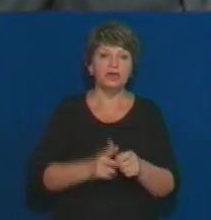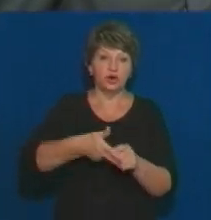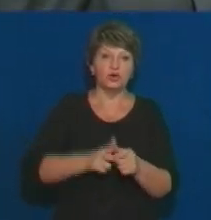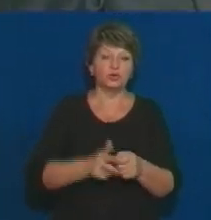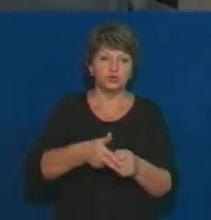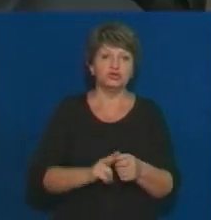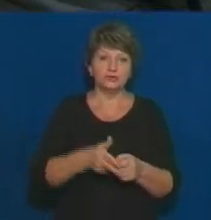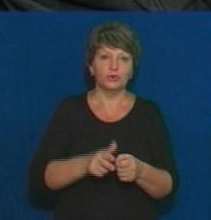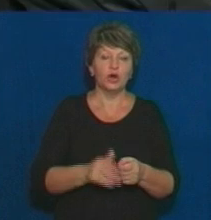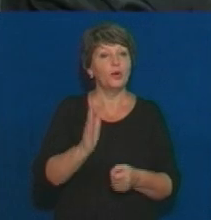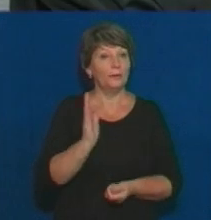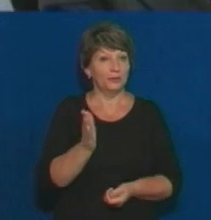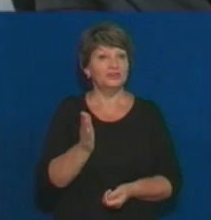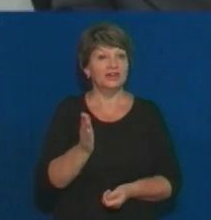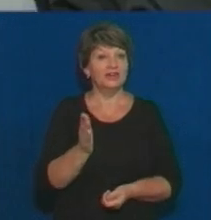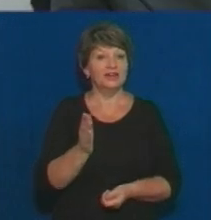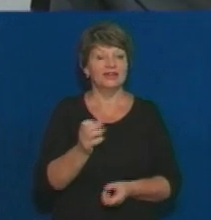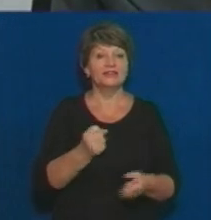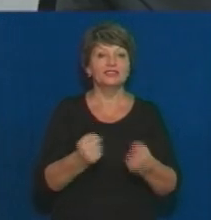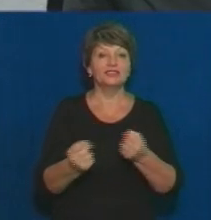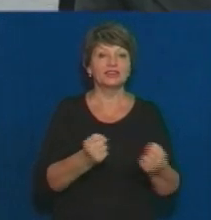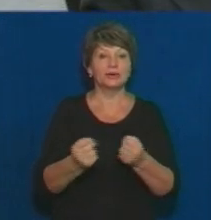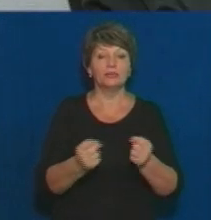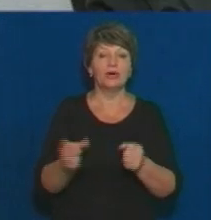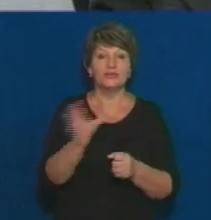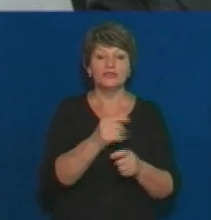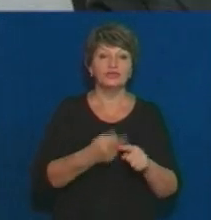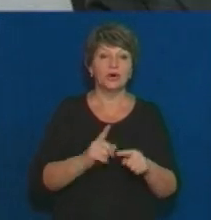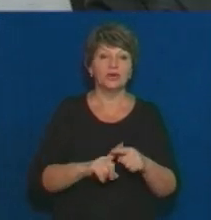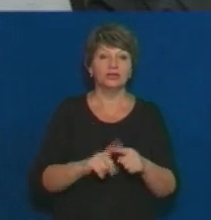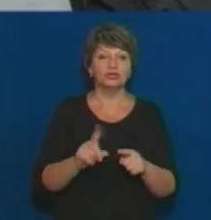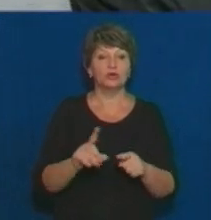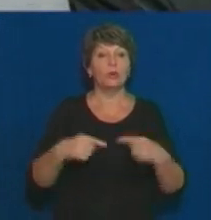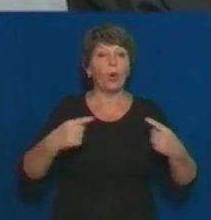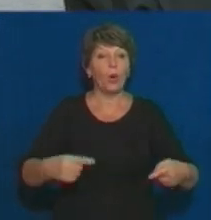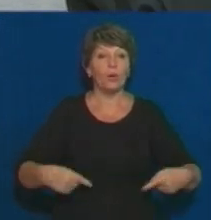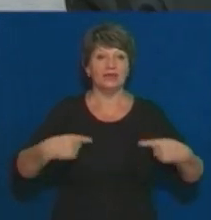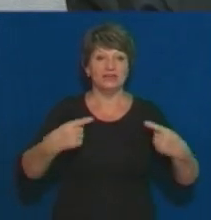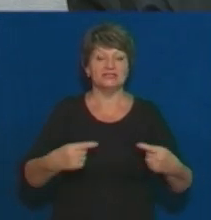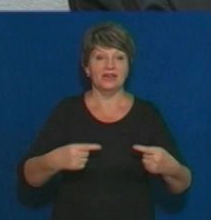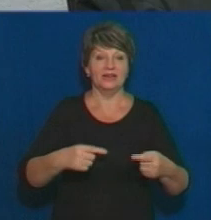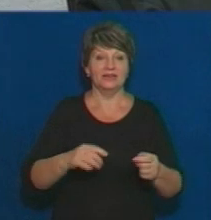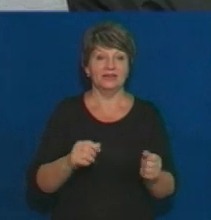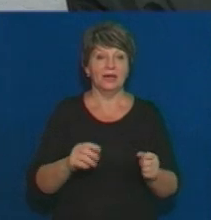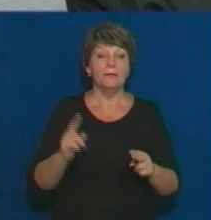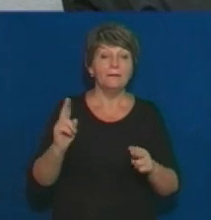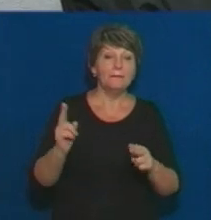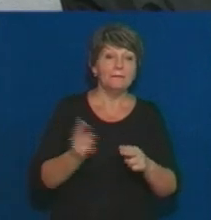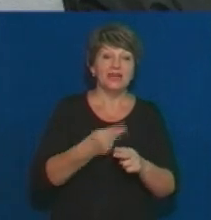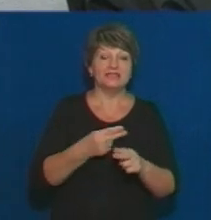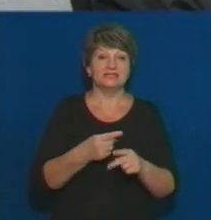Він буде тримати всю цю конструкцію, щоб колесо оберталося без